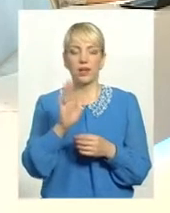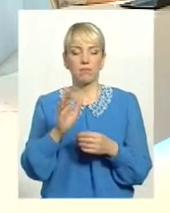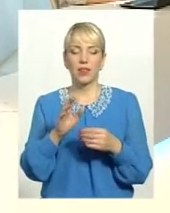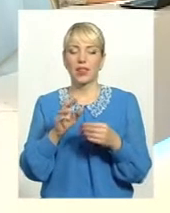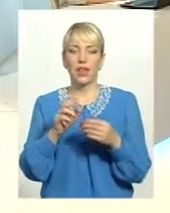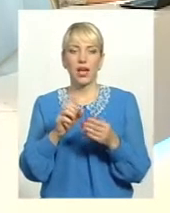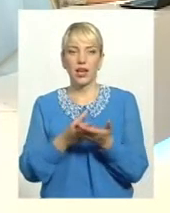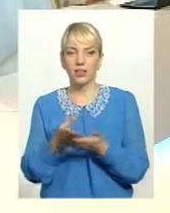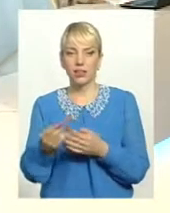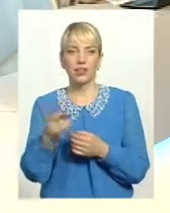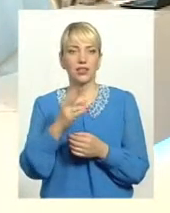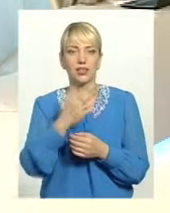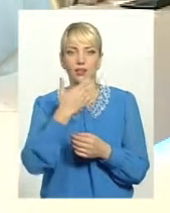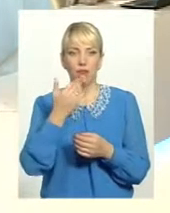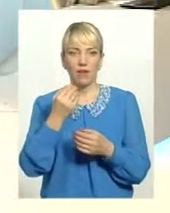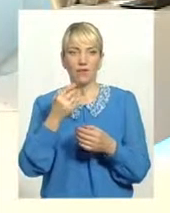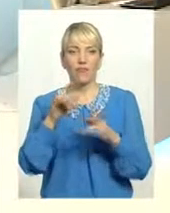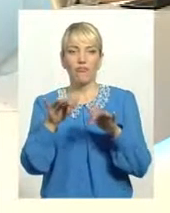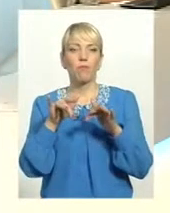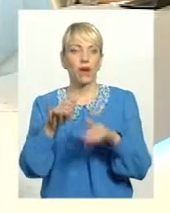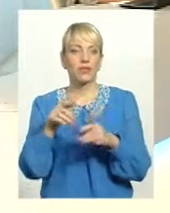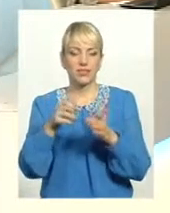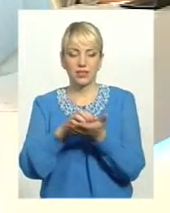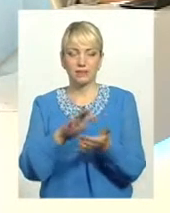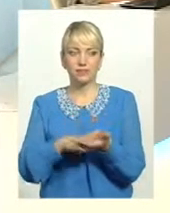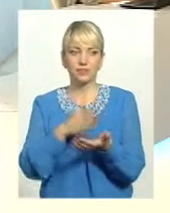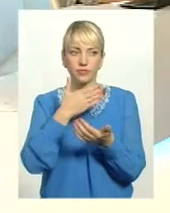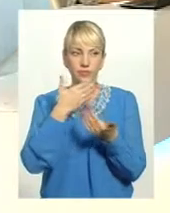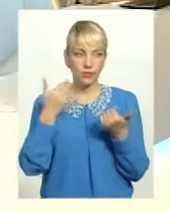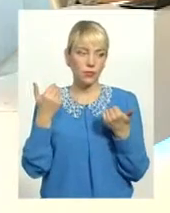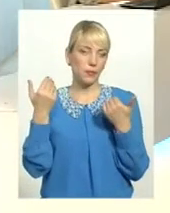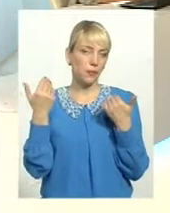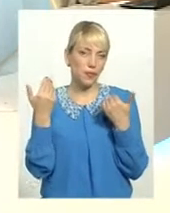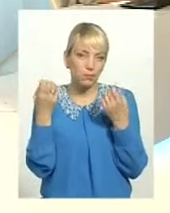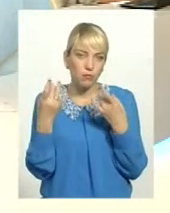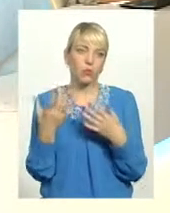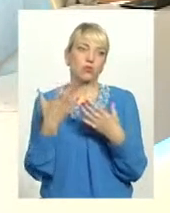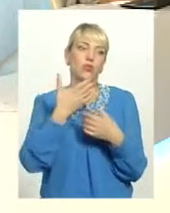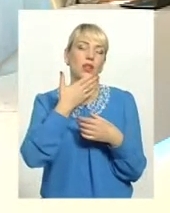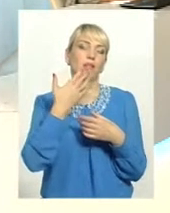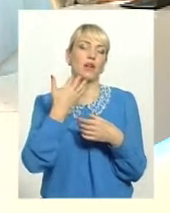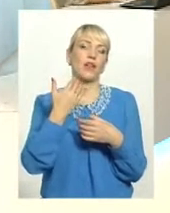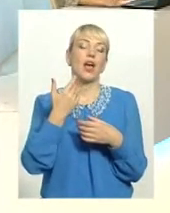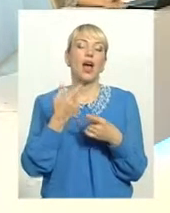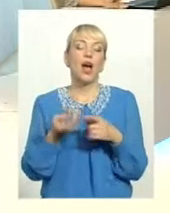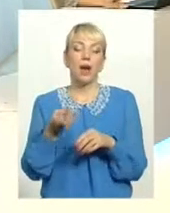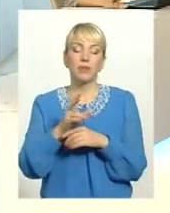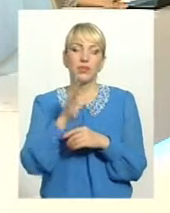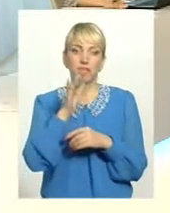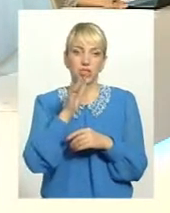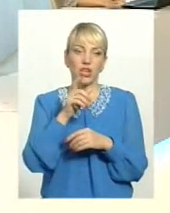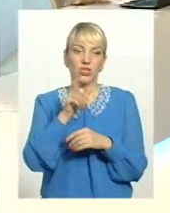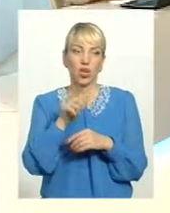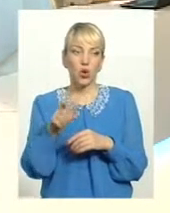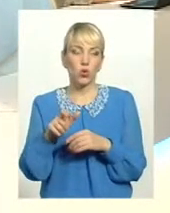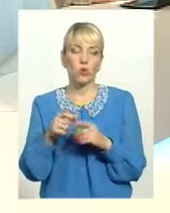світяться. через то... системі персоніфікованого обліку їх просто немає. Так, і їх просто немає. прийде час на пенсію, вони